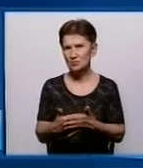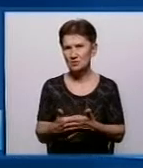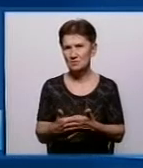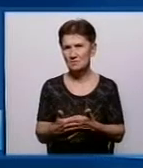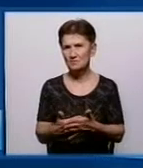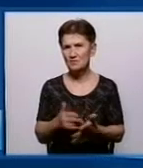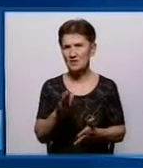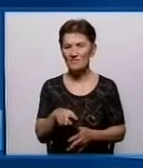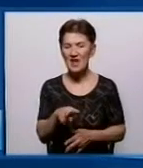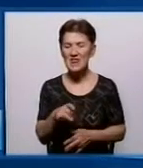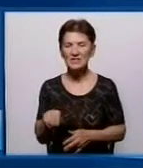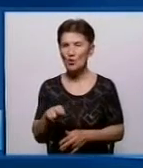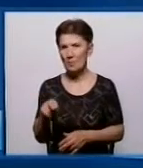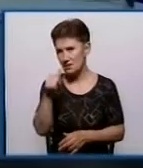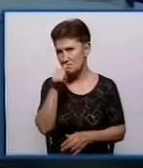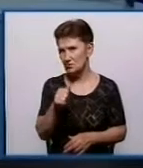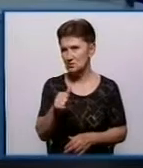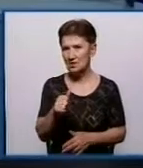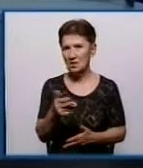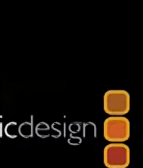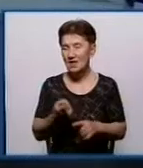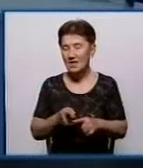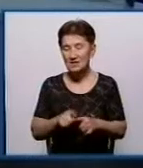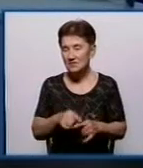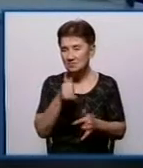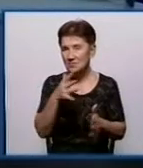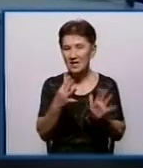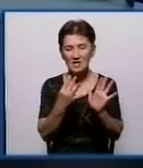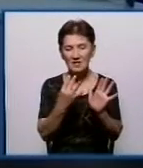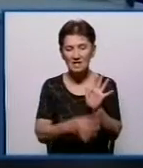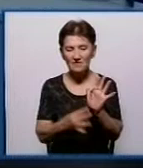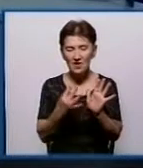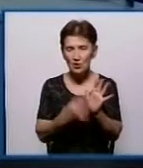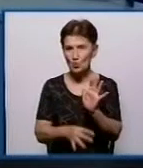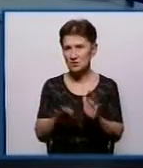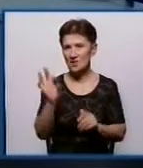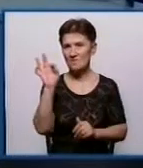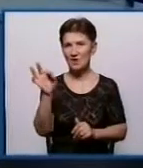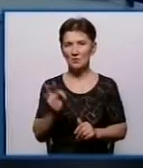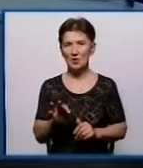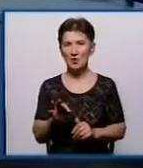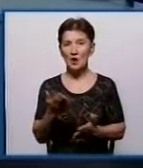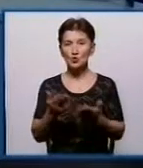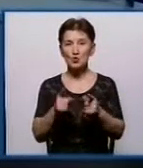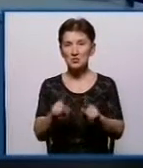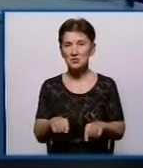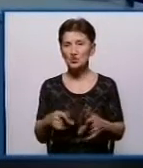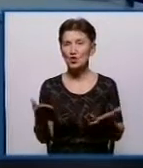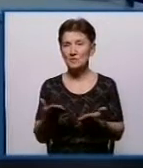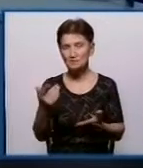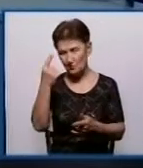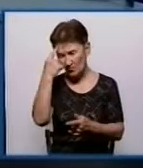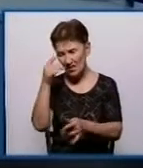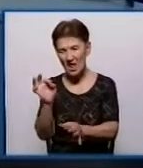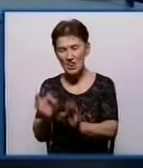листопаді місяці? Це навіть не можна, а 90% що так не Яка логіка тоді подавати розрахунки на перші червні? Логіка в тому,